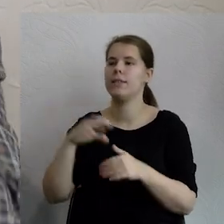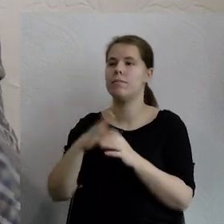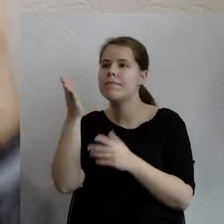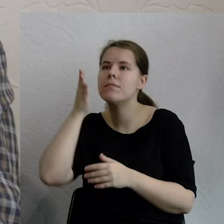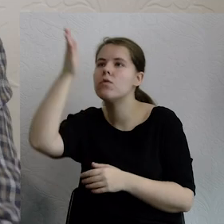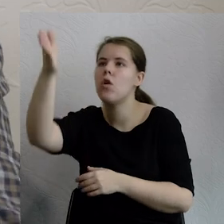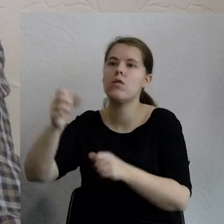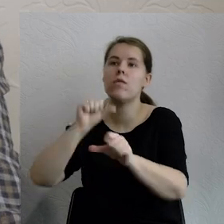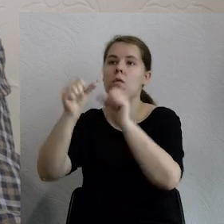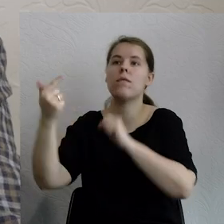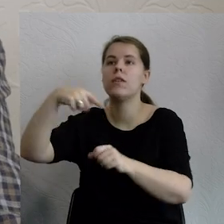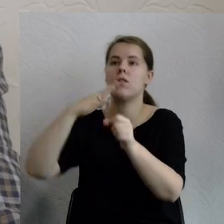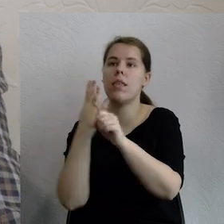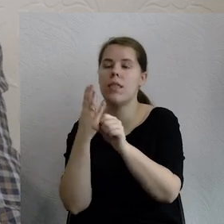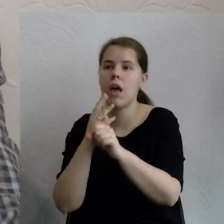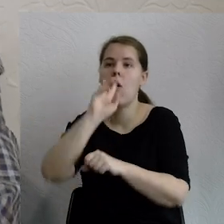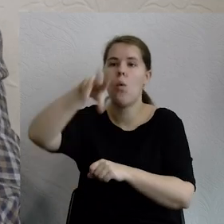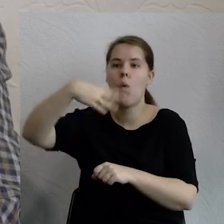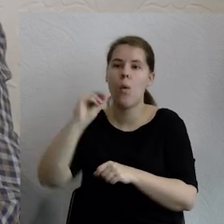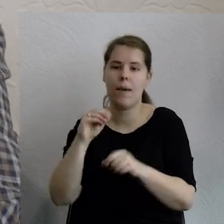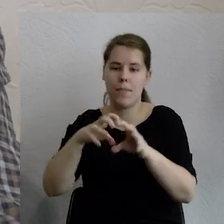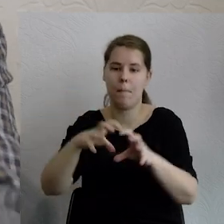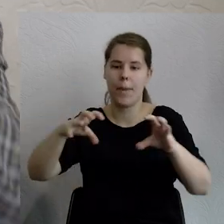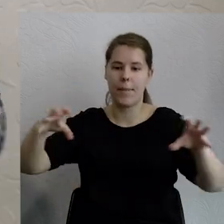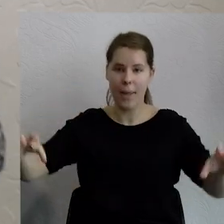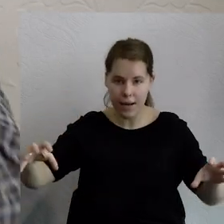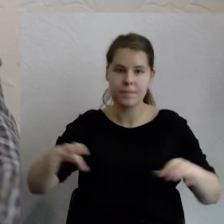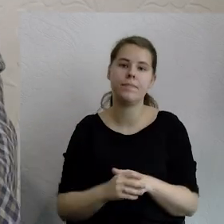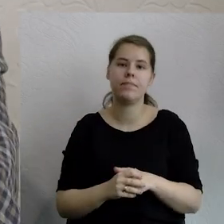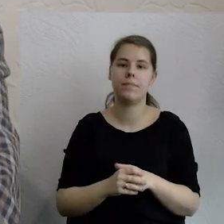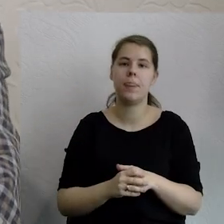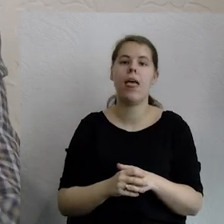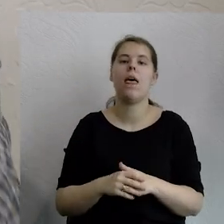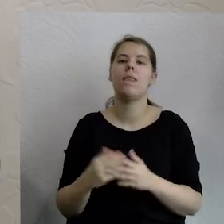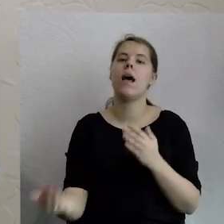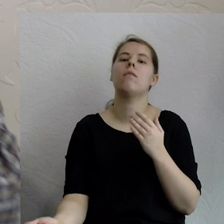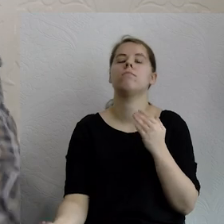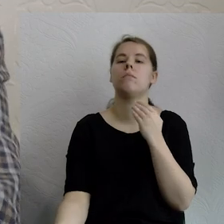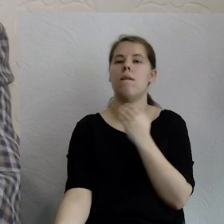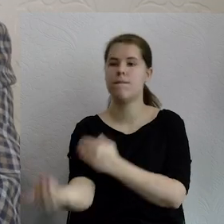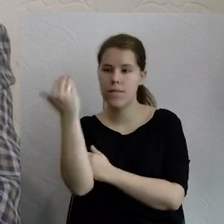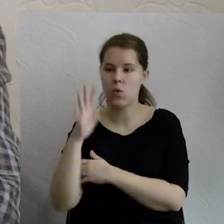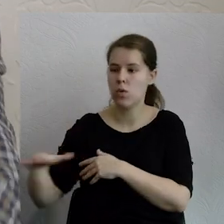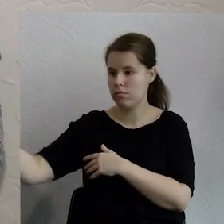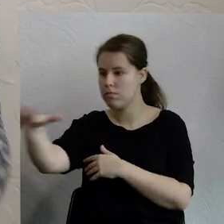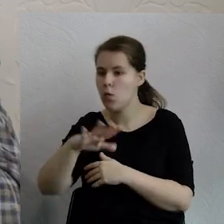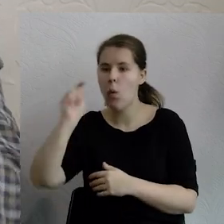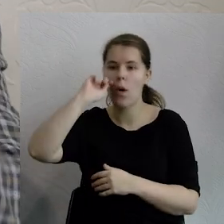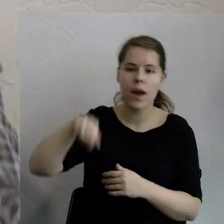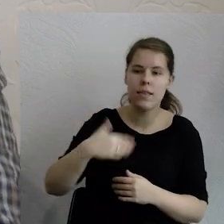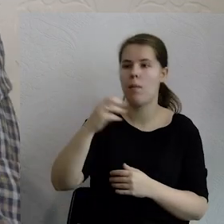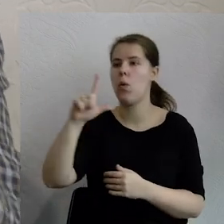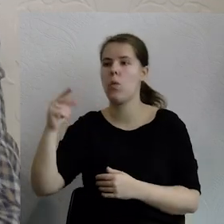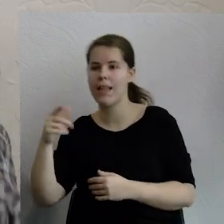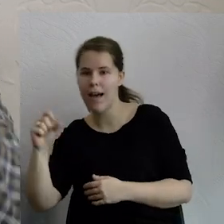właśnie 40-tego roku Unia Europejska jest poszerzona na wschód, nie tylko Ukraina, ale też też właśnie Mołdawia i inne